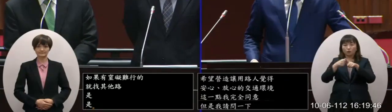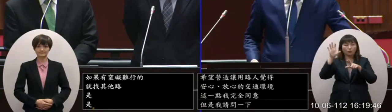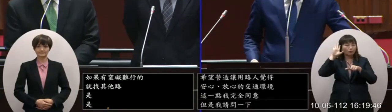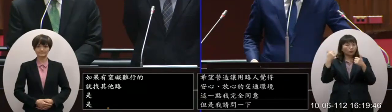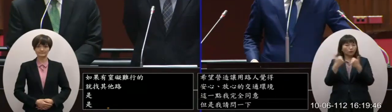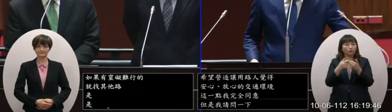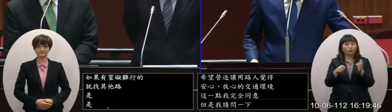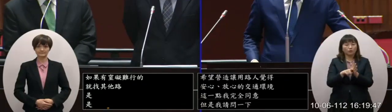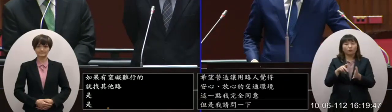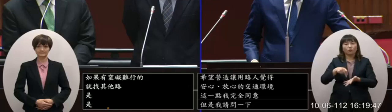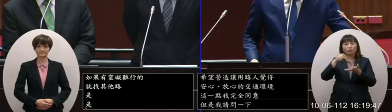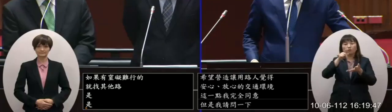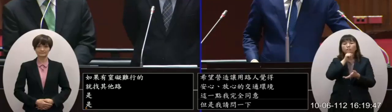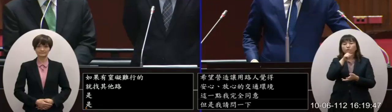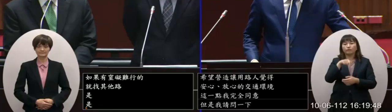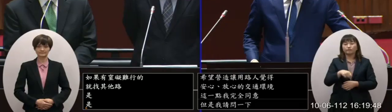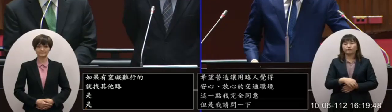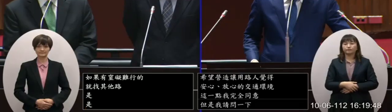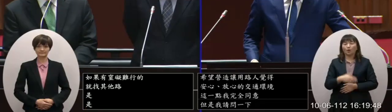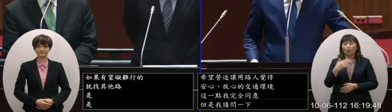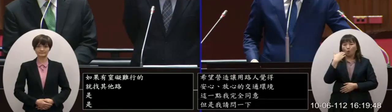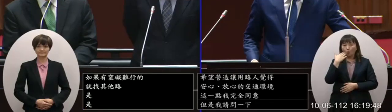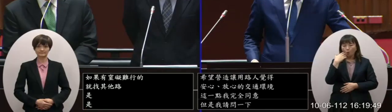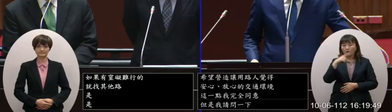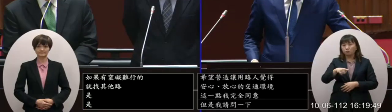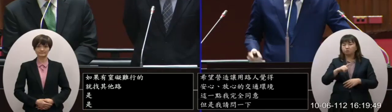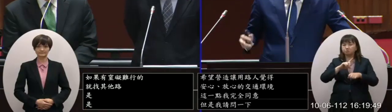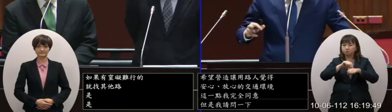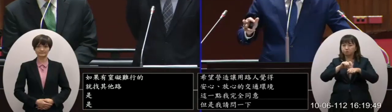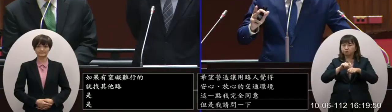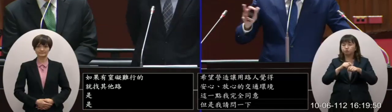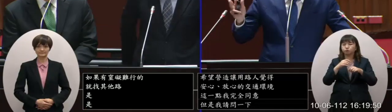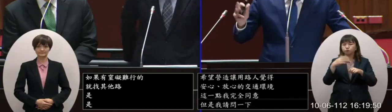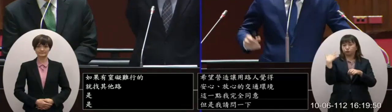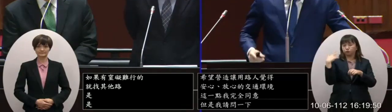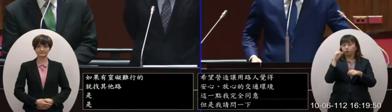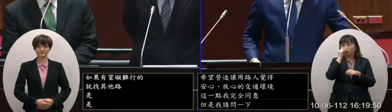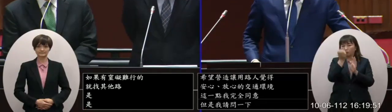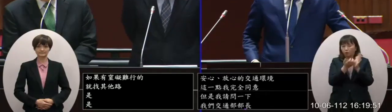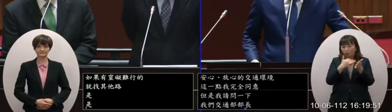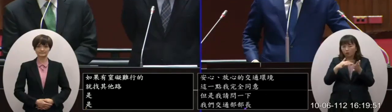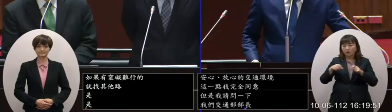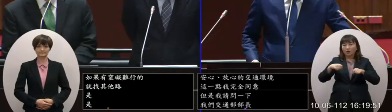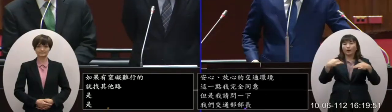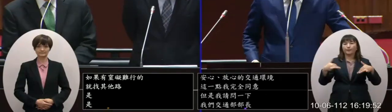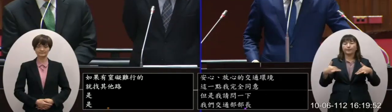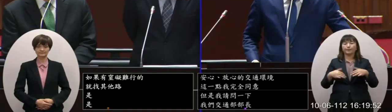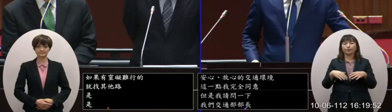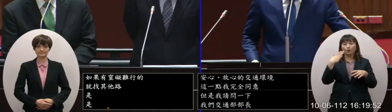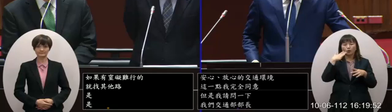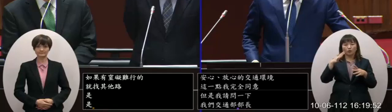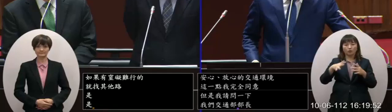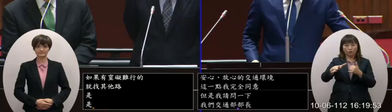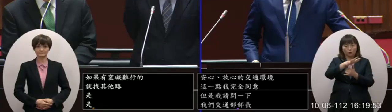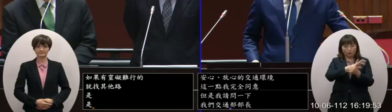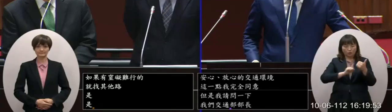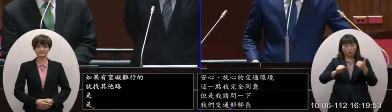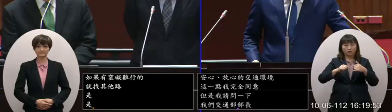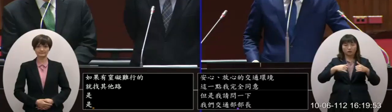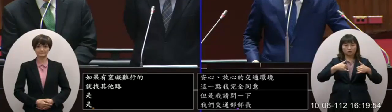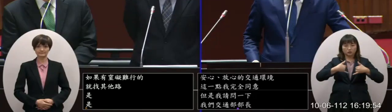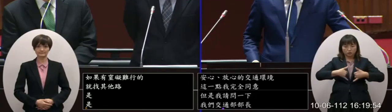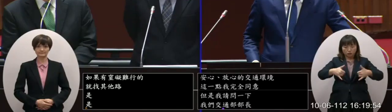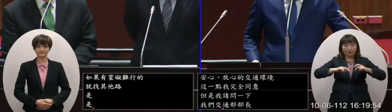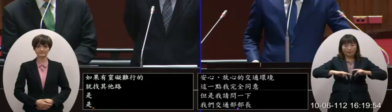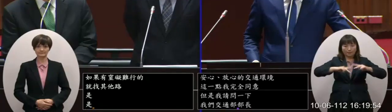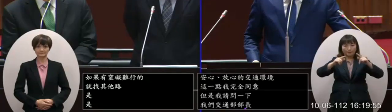地會的時候有提到如果照這種速度的話當然那時候還沒有特別的預算跟計劃要把全台灣的行人空